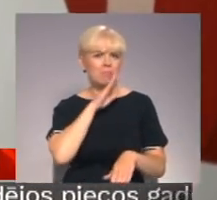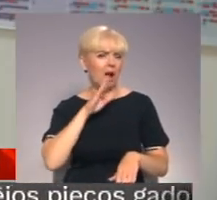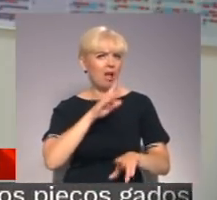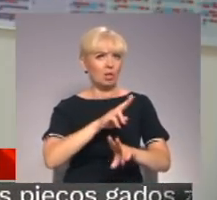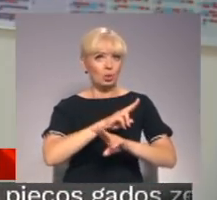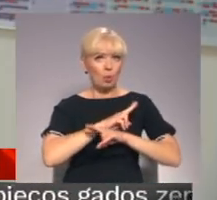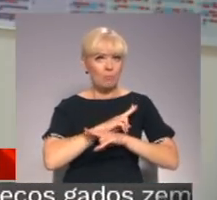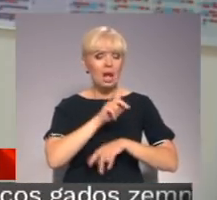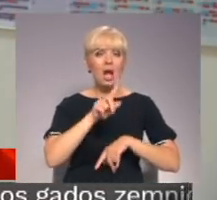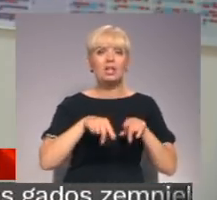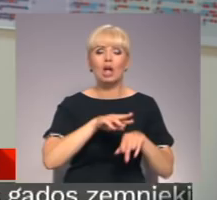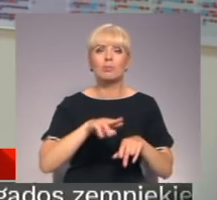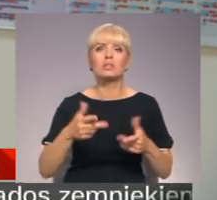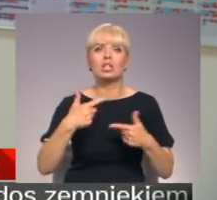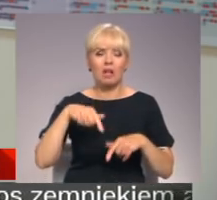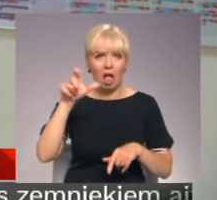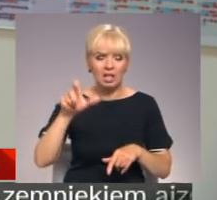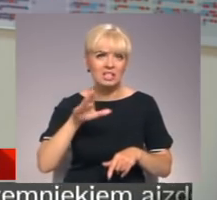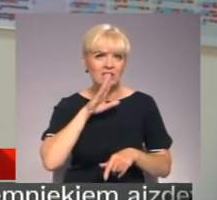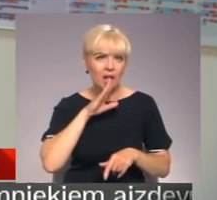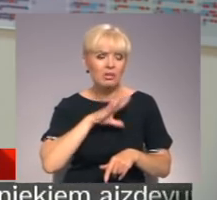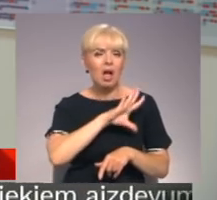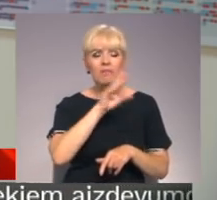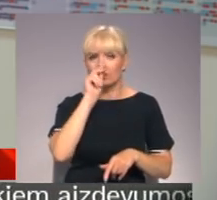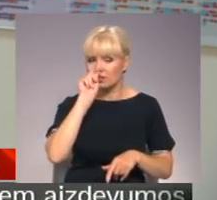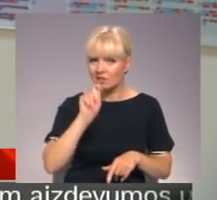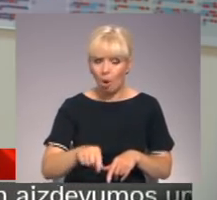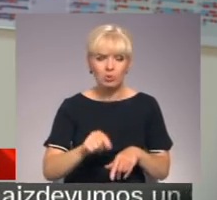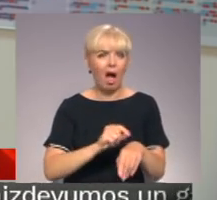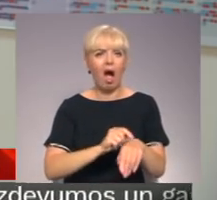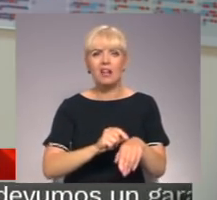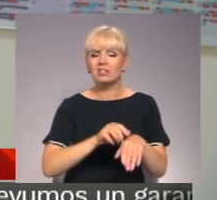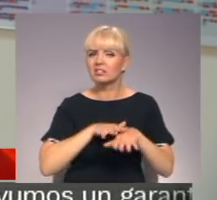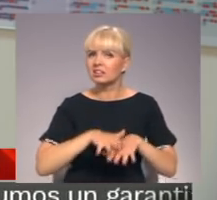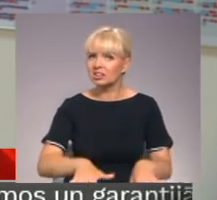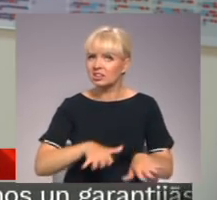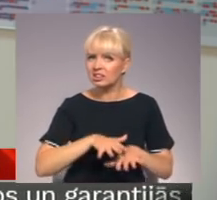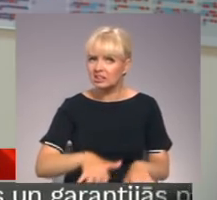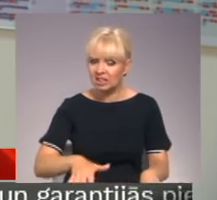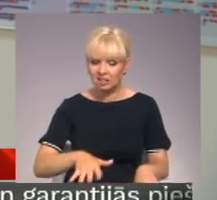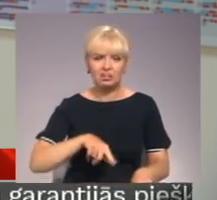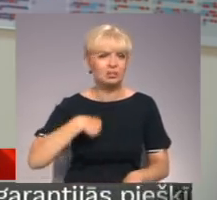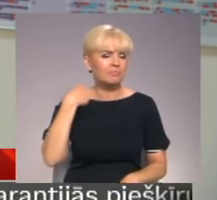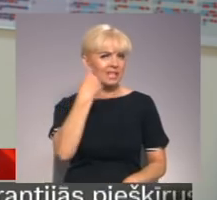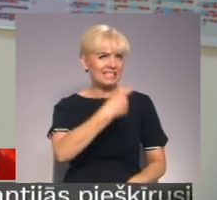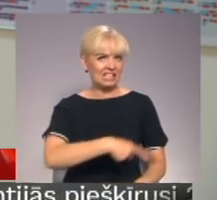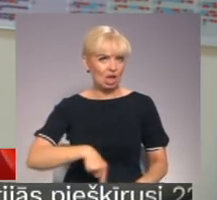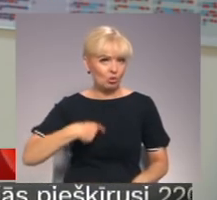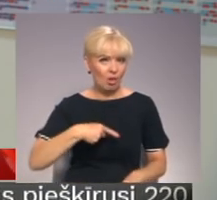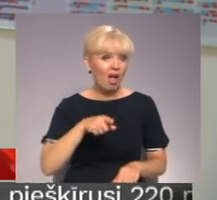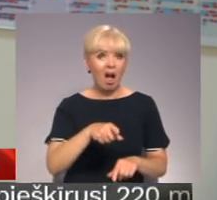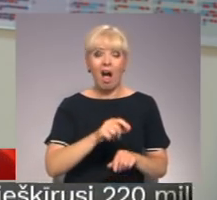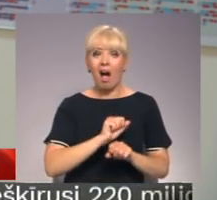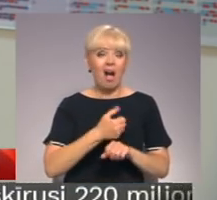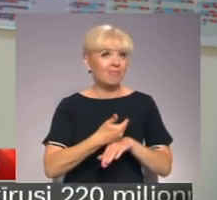Faktiski dažu minūšu laiku sīvītu var pazaudēt visu savu āsins daudzumu, kas viņai cirkulācija. Ja laicīgi